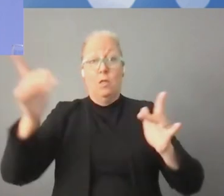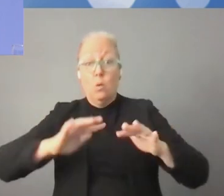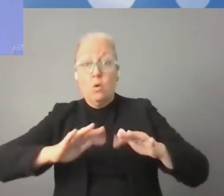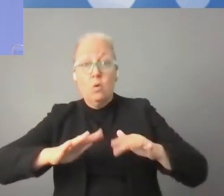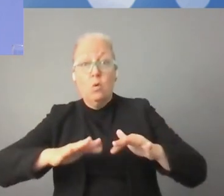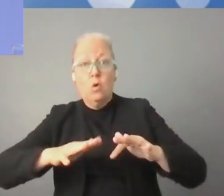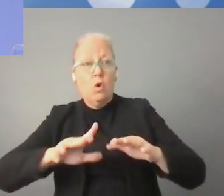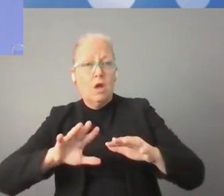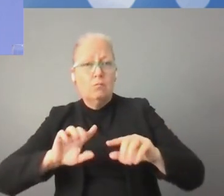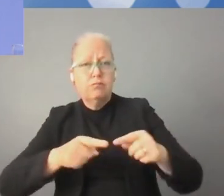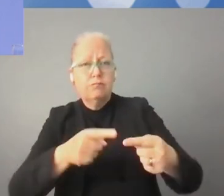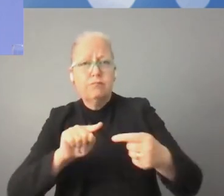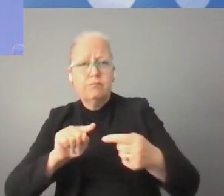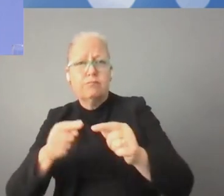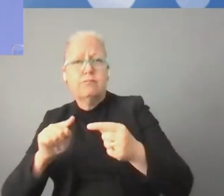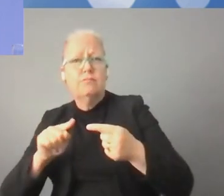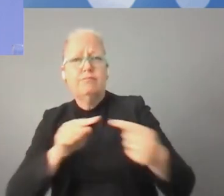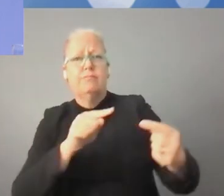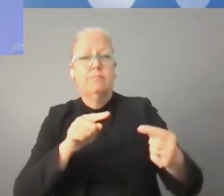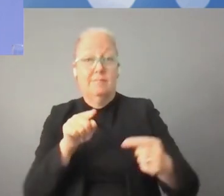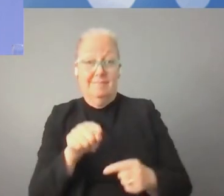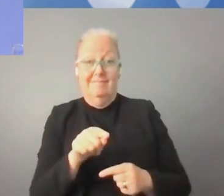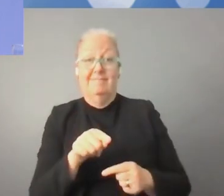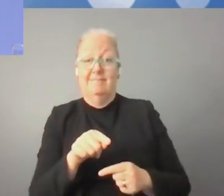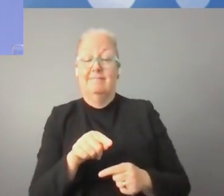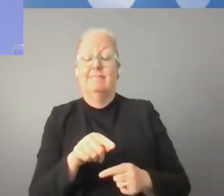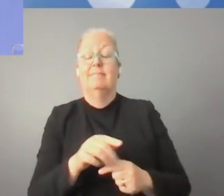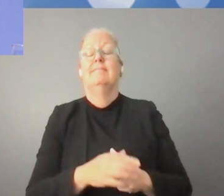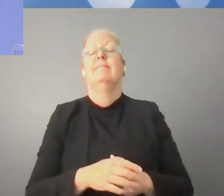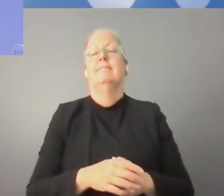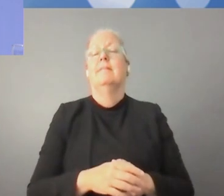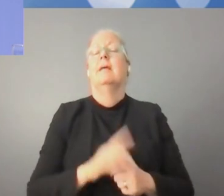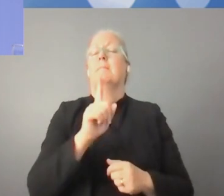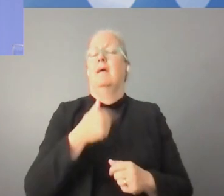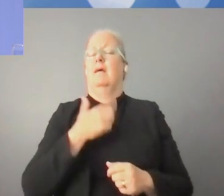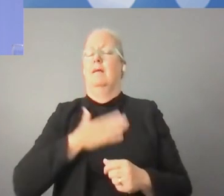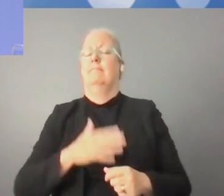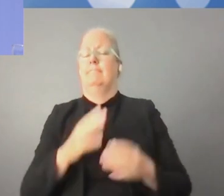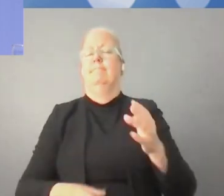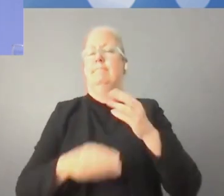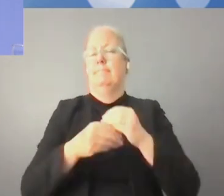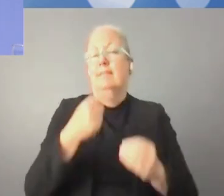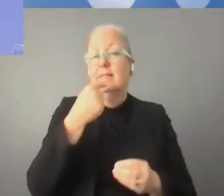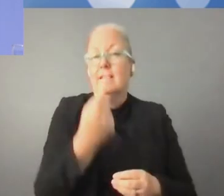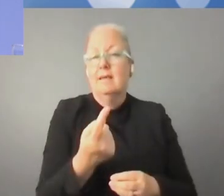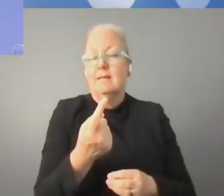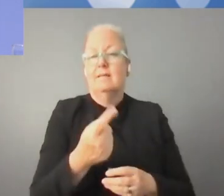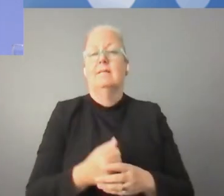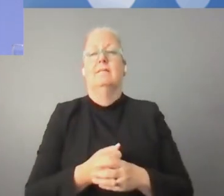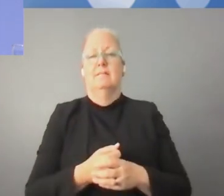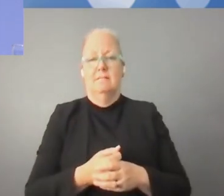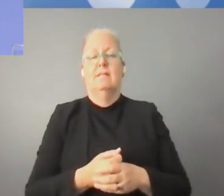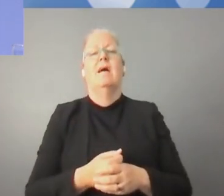أحياناً بعض النماذج الاقتصادية تتدهور وتنكمش. هذا